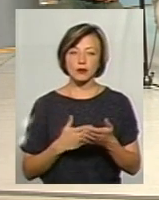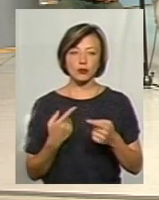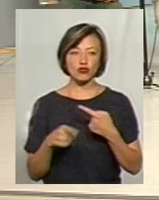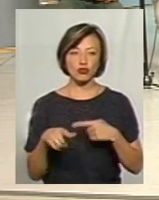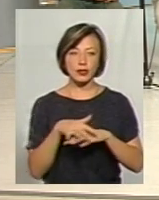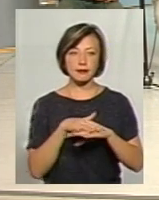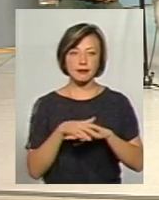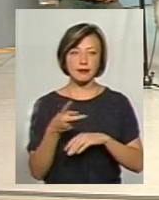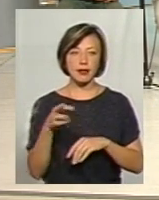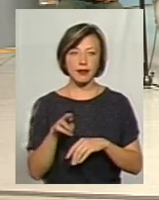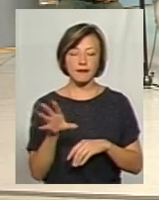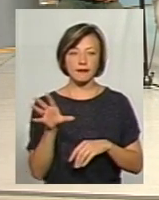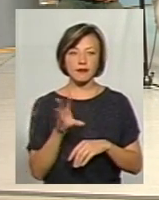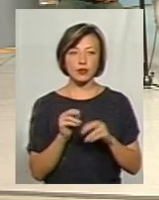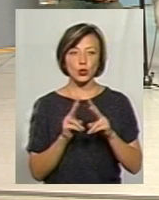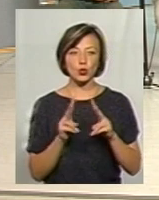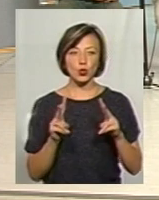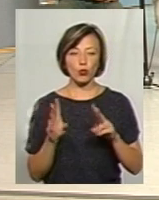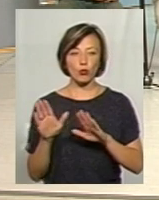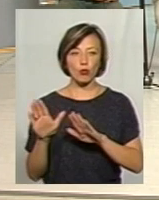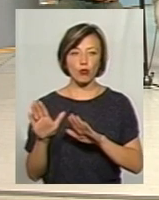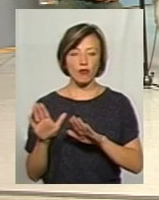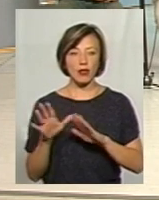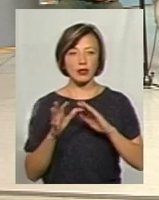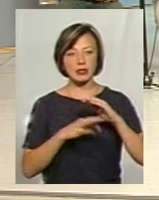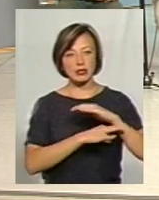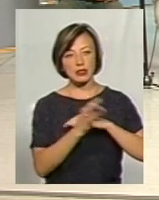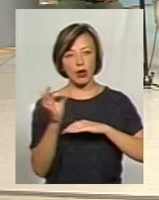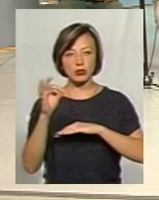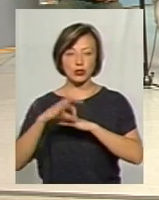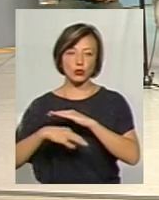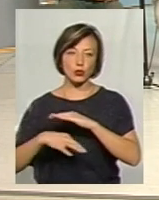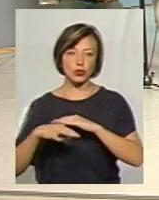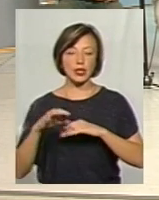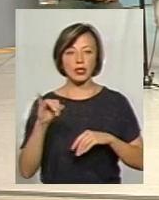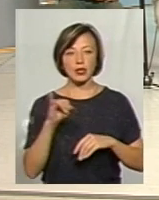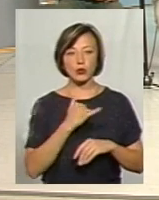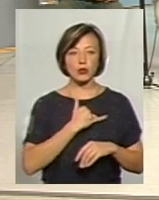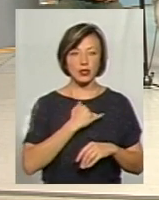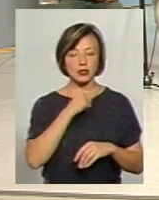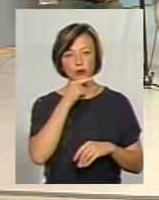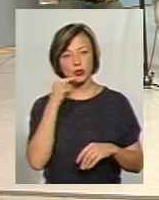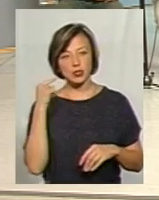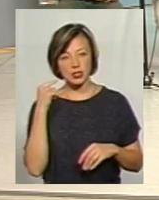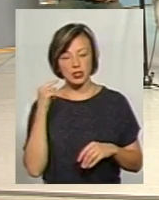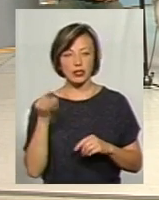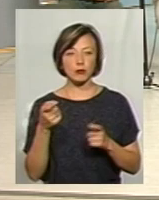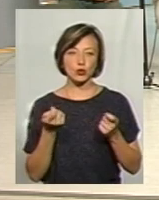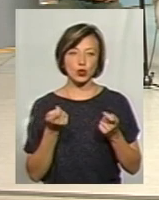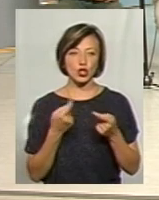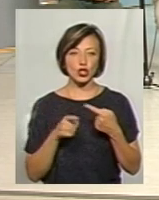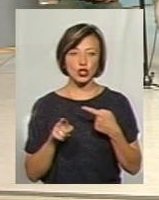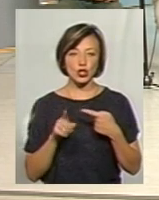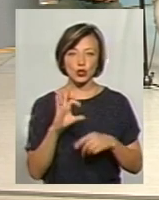всі ті, які побували і на Заході, і на Сході, і в нас, і в Росії. Там трошки